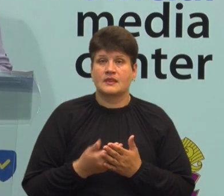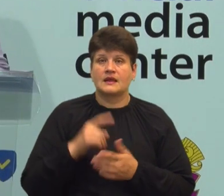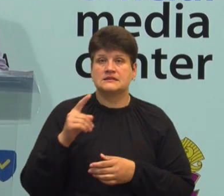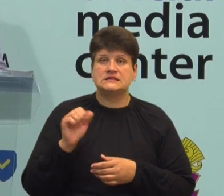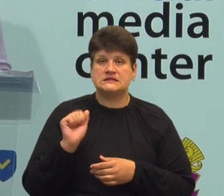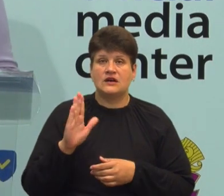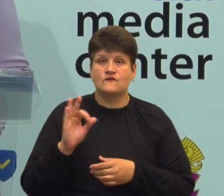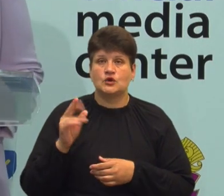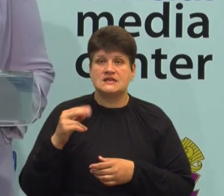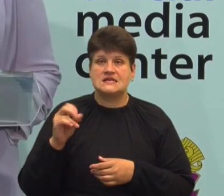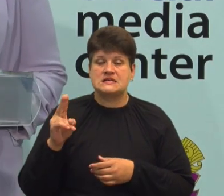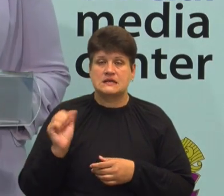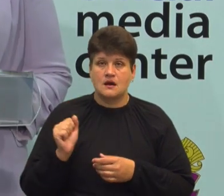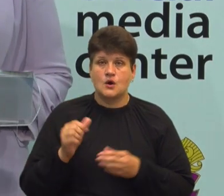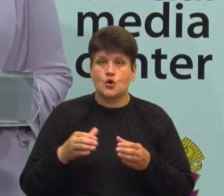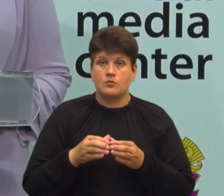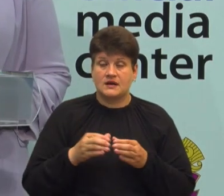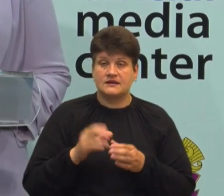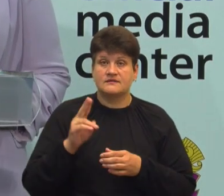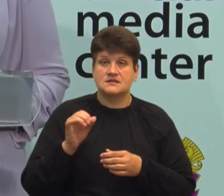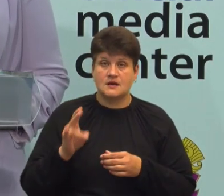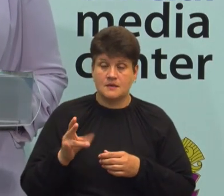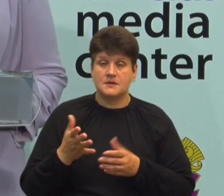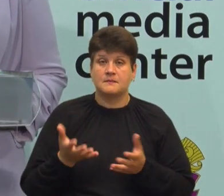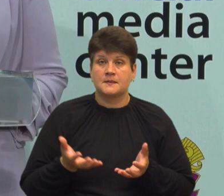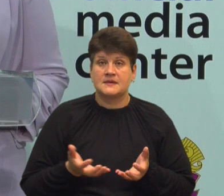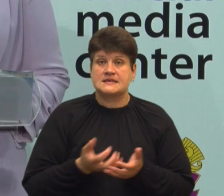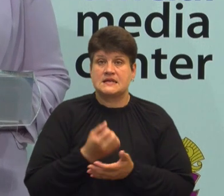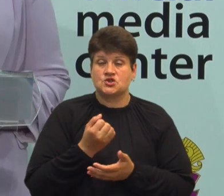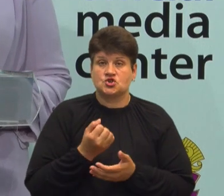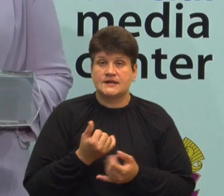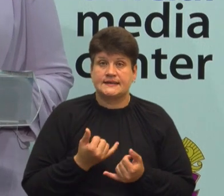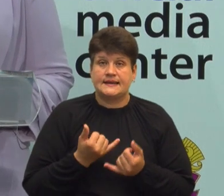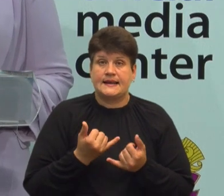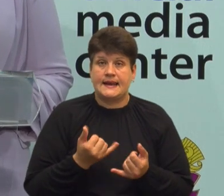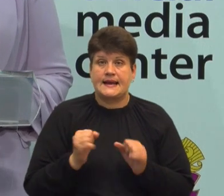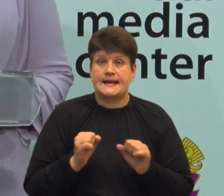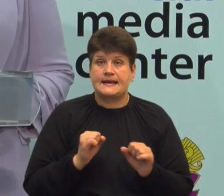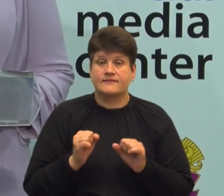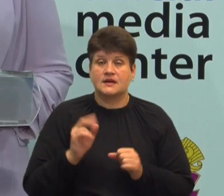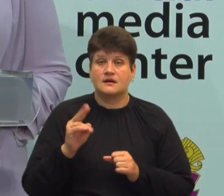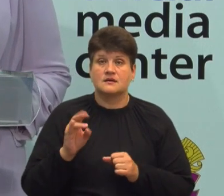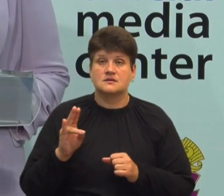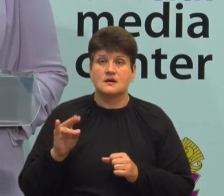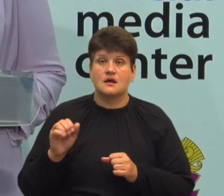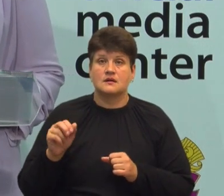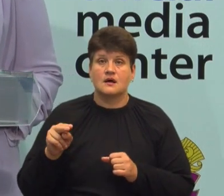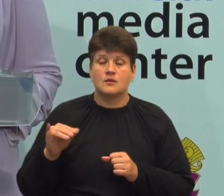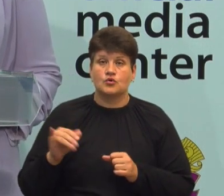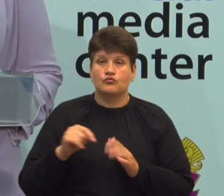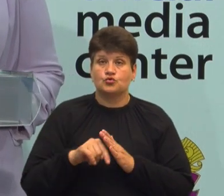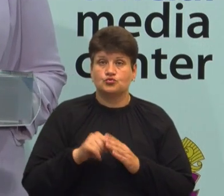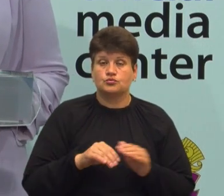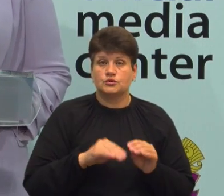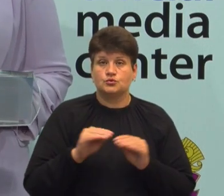де в ЦНАПі за підтримки Мінцифри Ми знайшли для керівника ЦНАПу внутрішньопереміщену